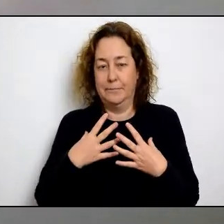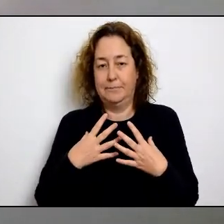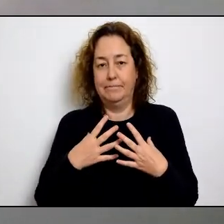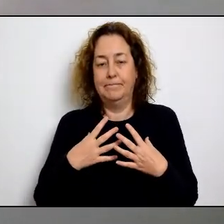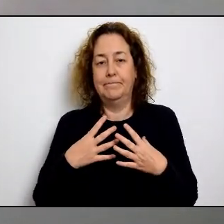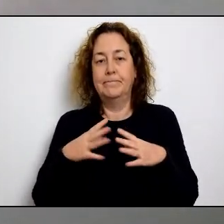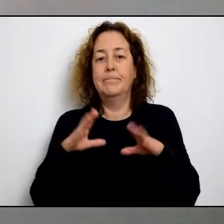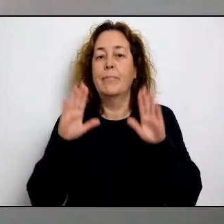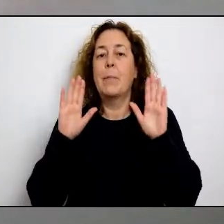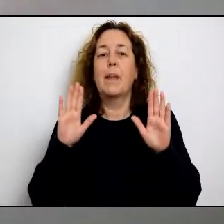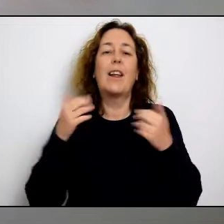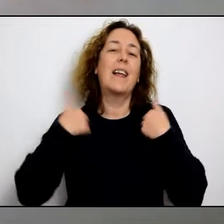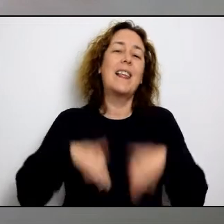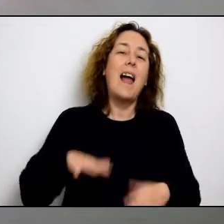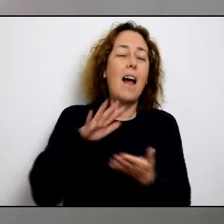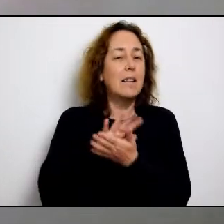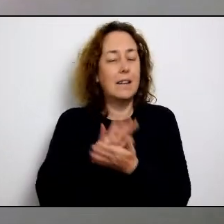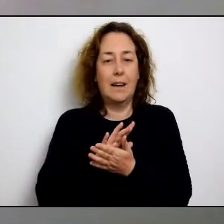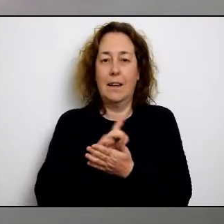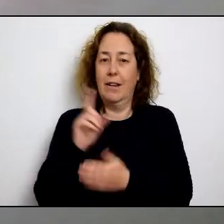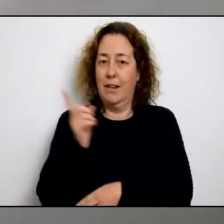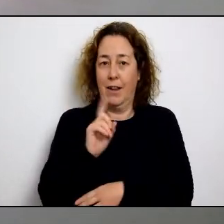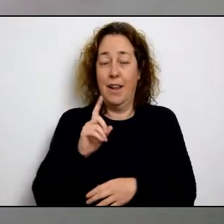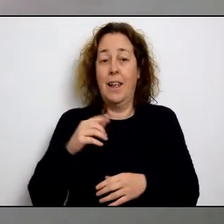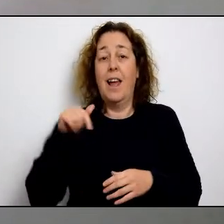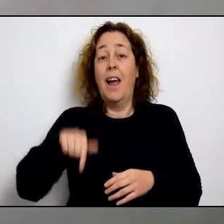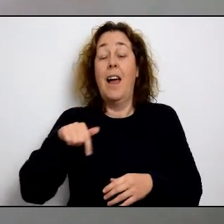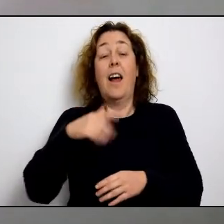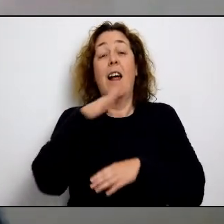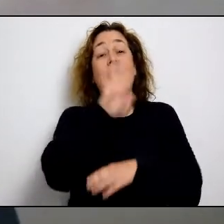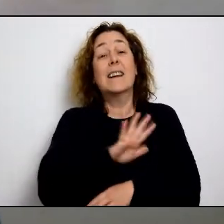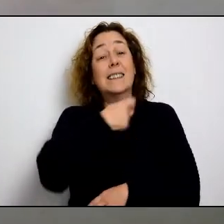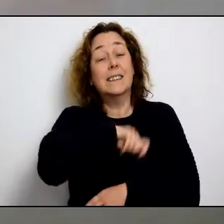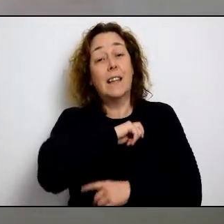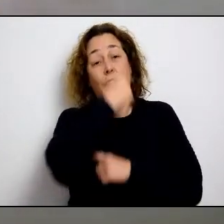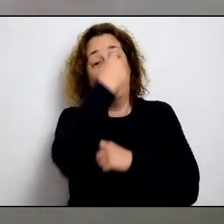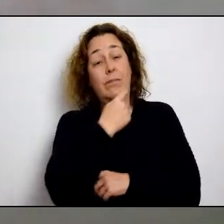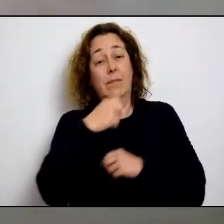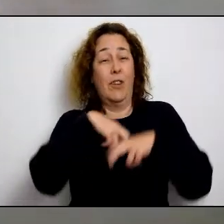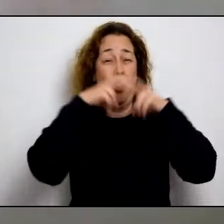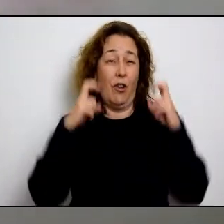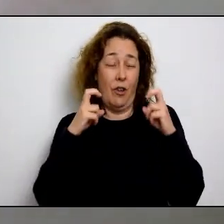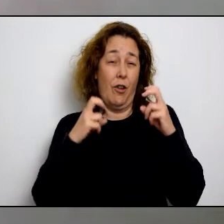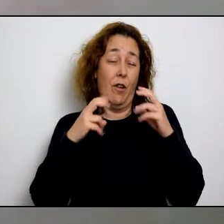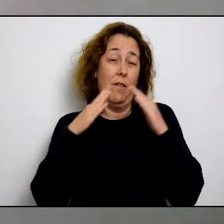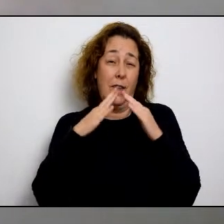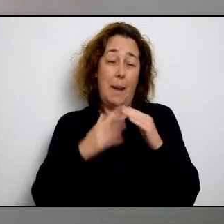per empresaris i per treballadors i treballadores, s'estàvem fent les coses bé. Però no m hem de